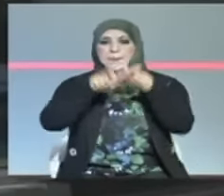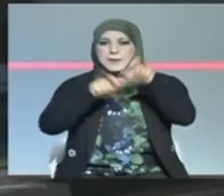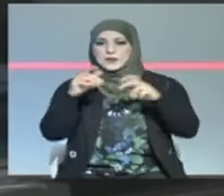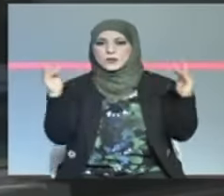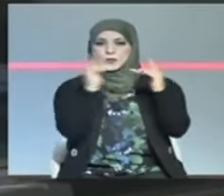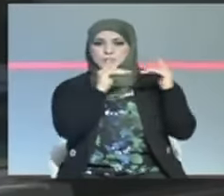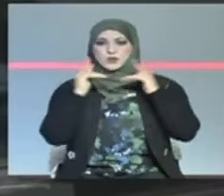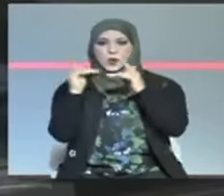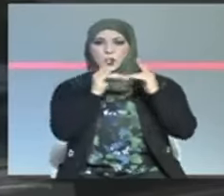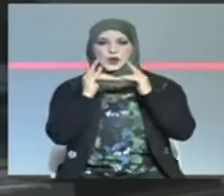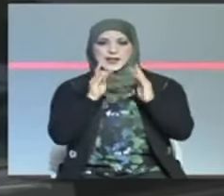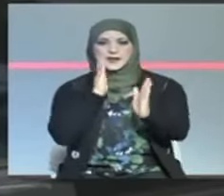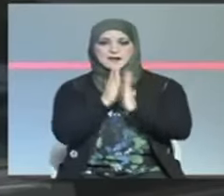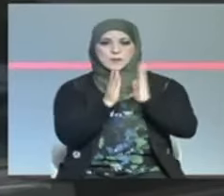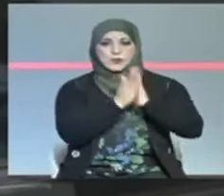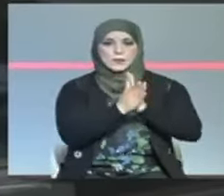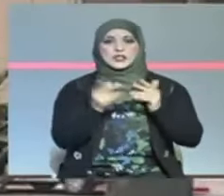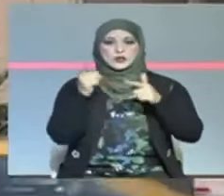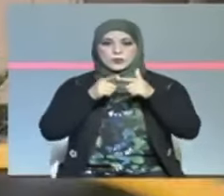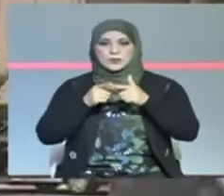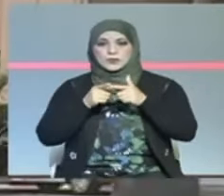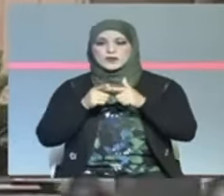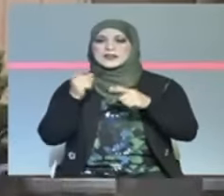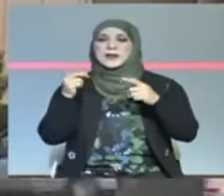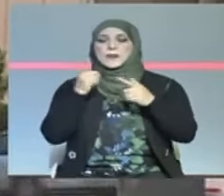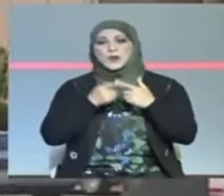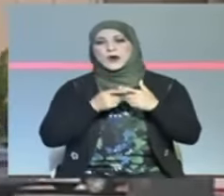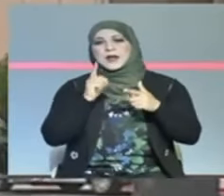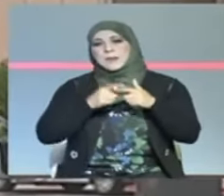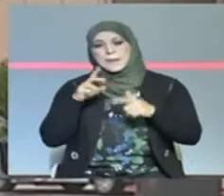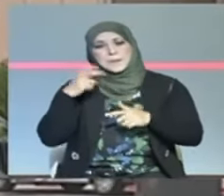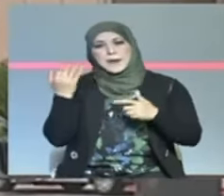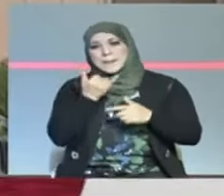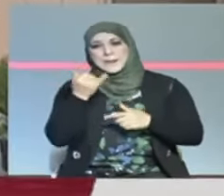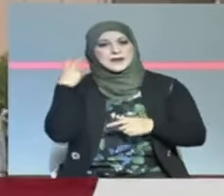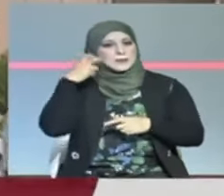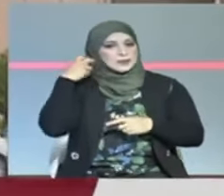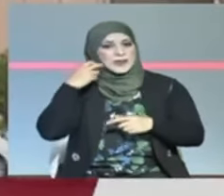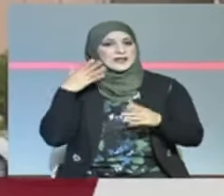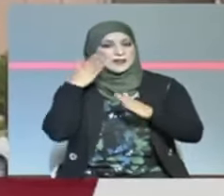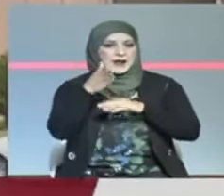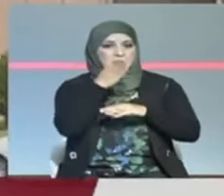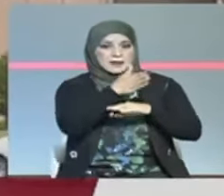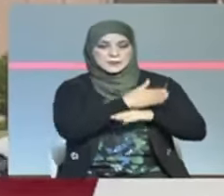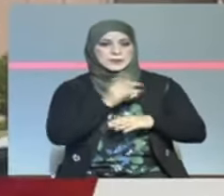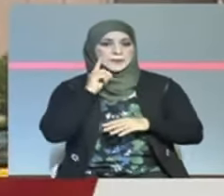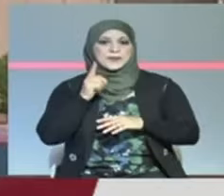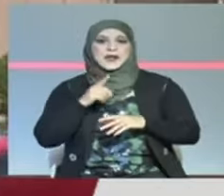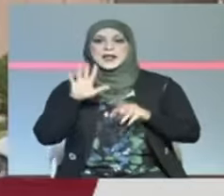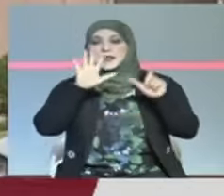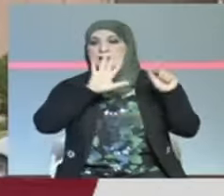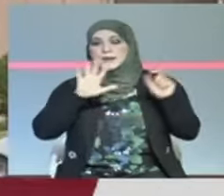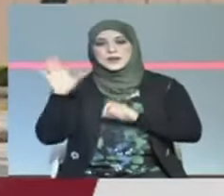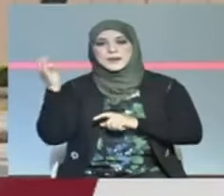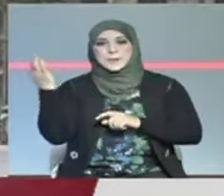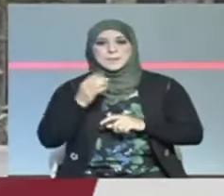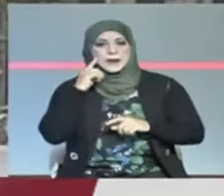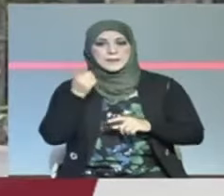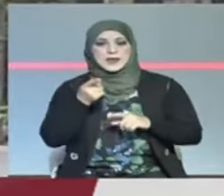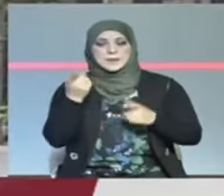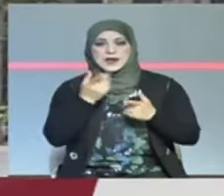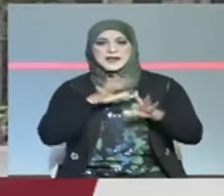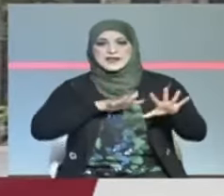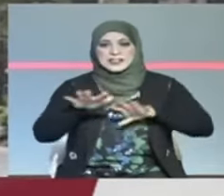العون العمومي كذلك لتفادي التنقل ووفق تحليل الاستبيان 80% من المشاركين فيه يعتبرون أن هذا